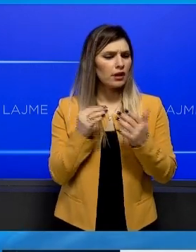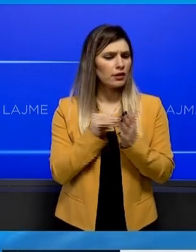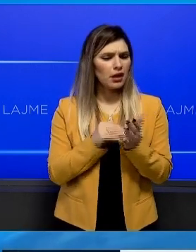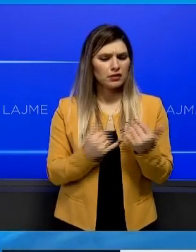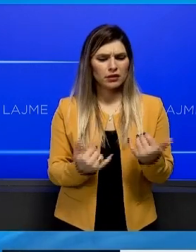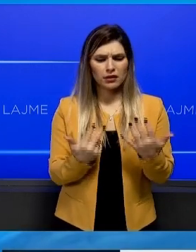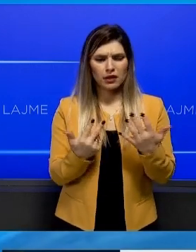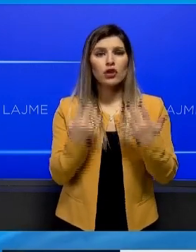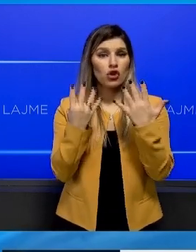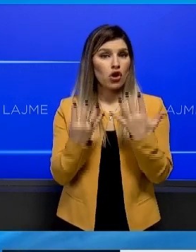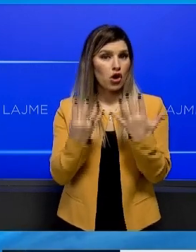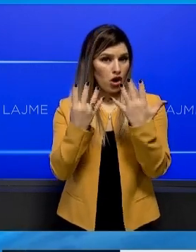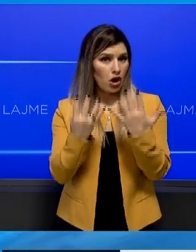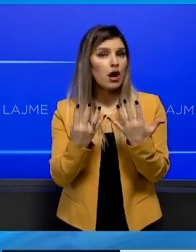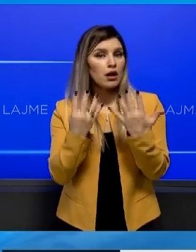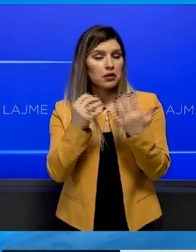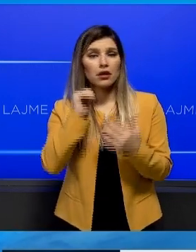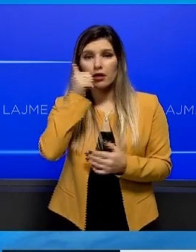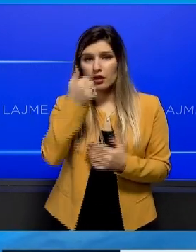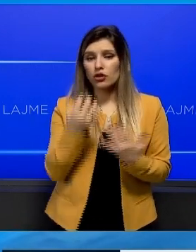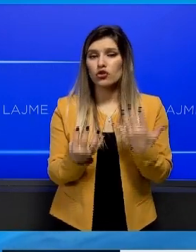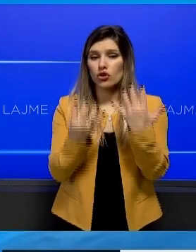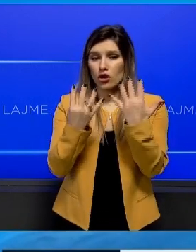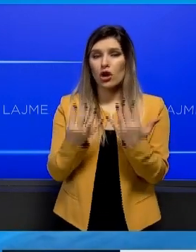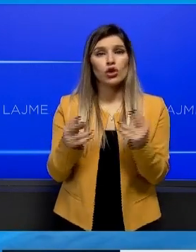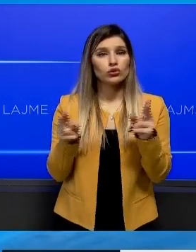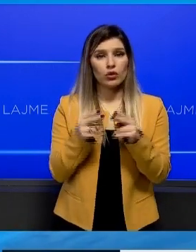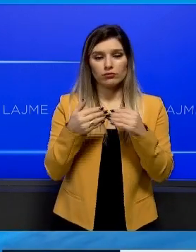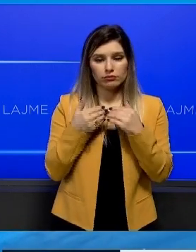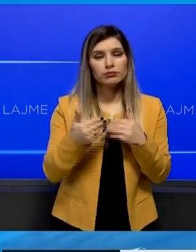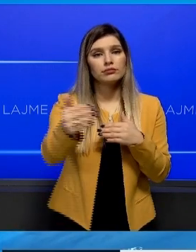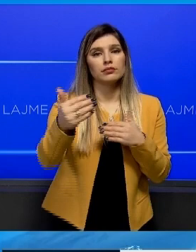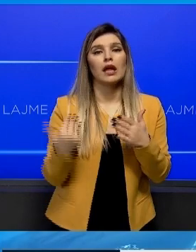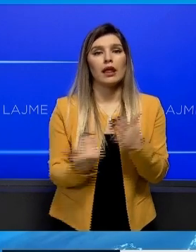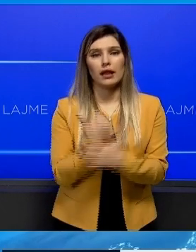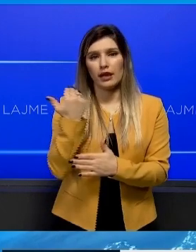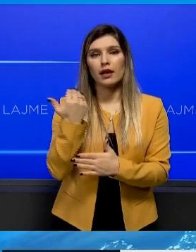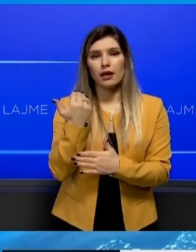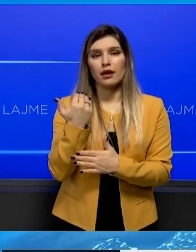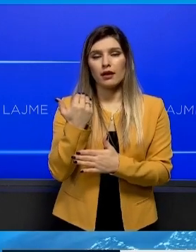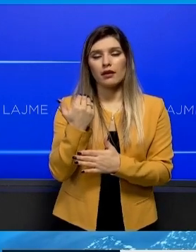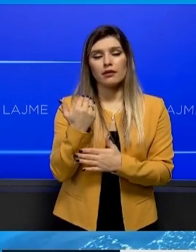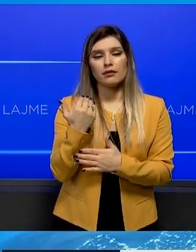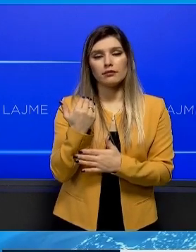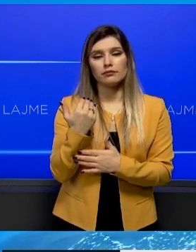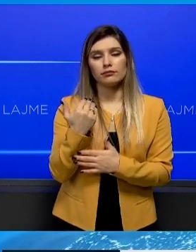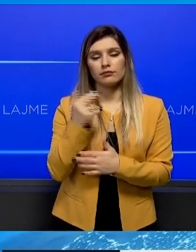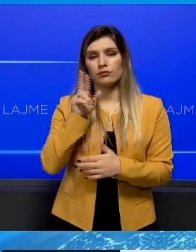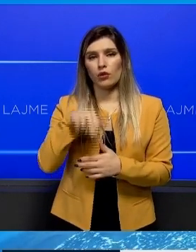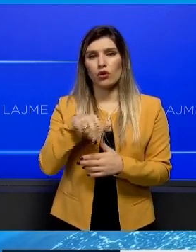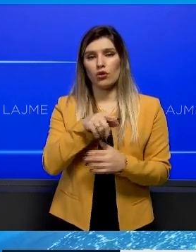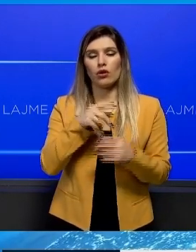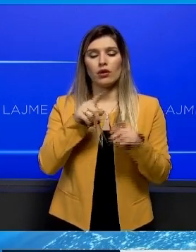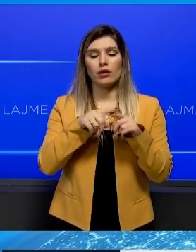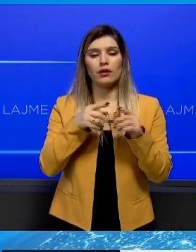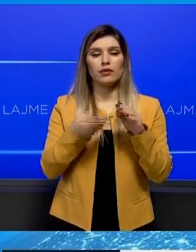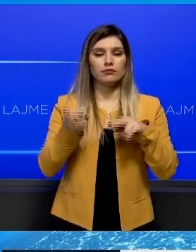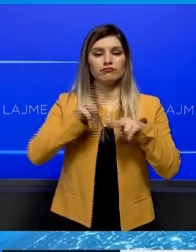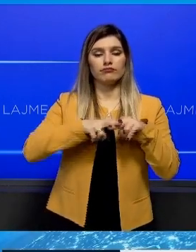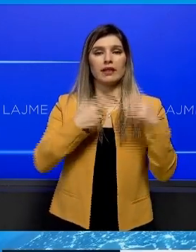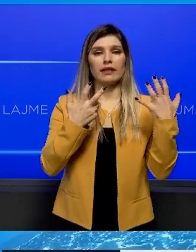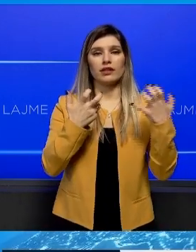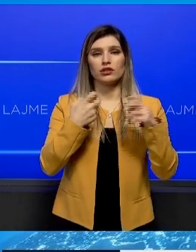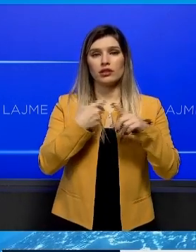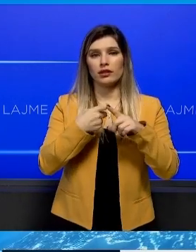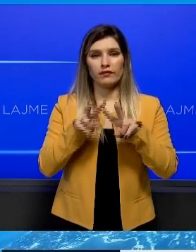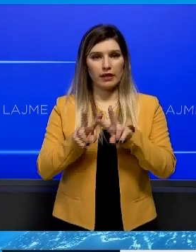9, 9 shkërë, dhe të faturohen me tarifat e reja për blokun bitët qenë, ndërsa